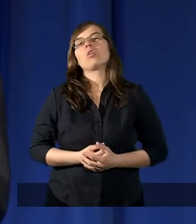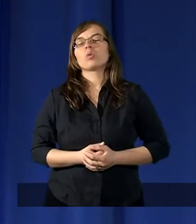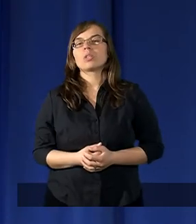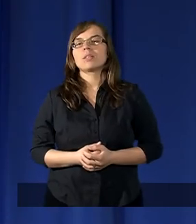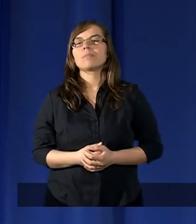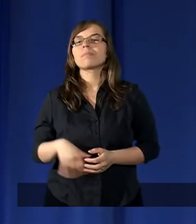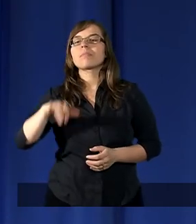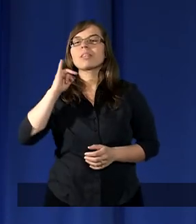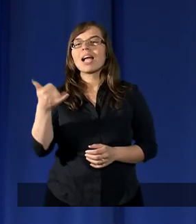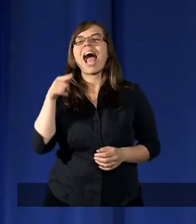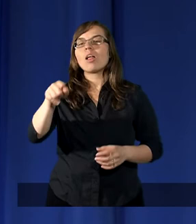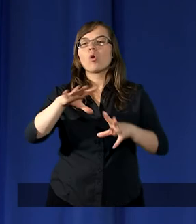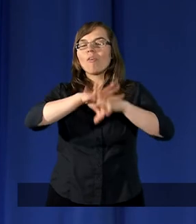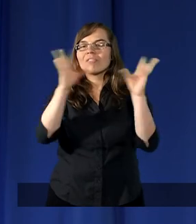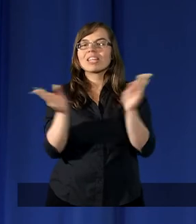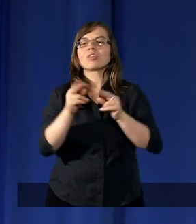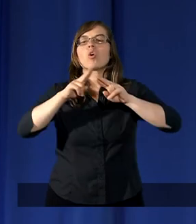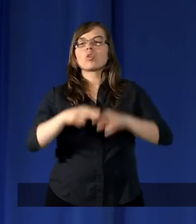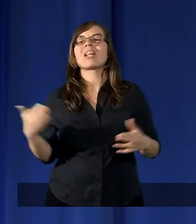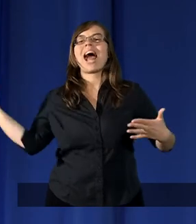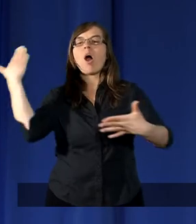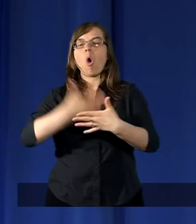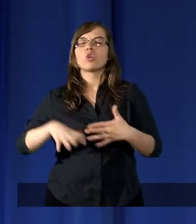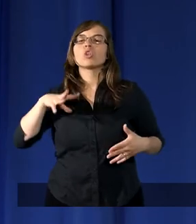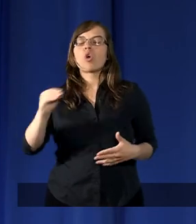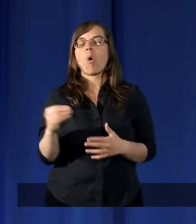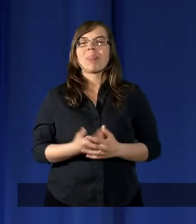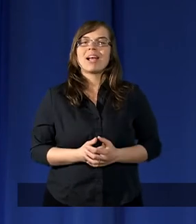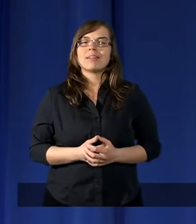Jak to wszystko zostało zakończone?